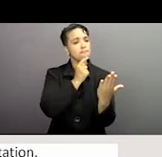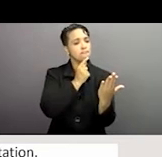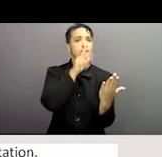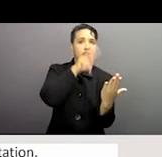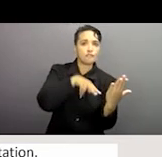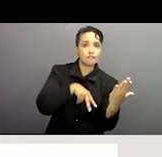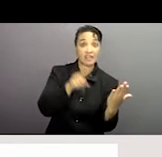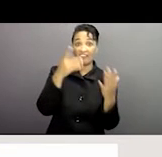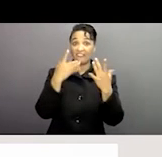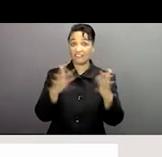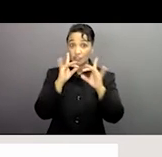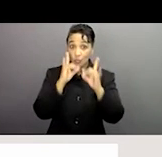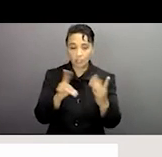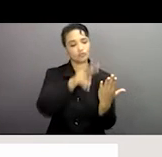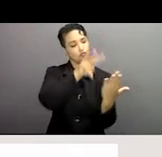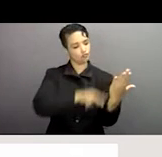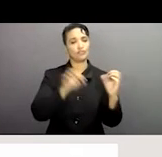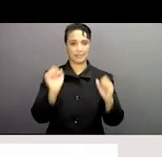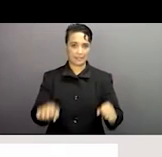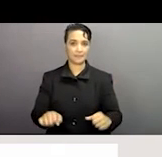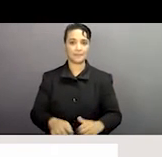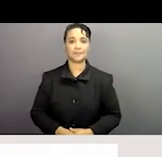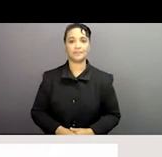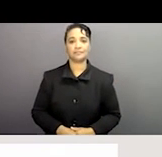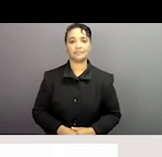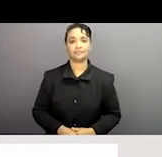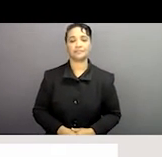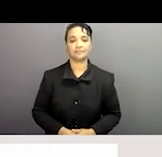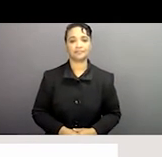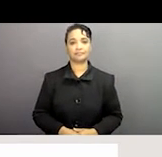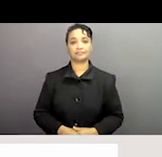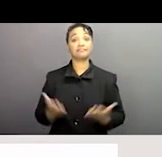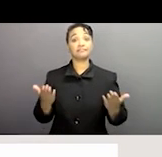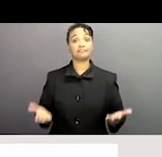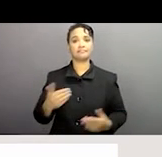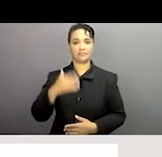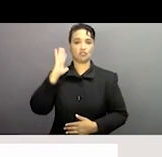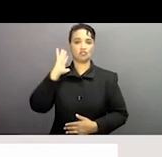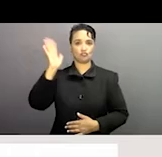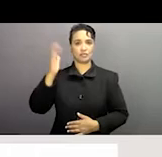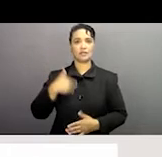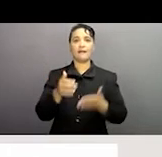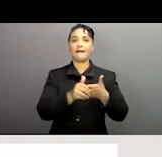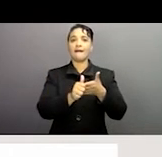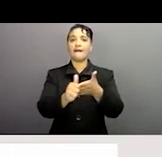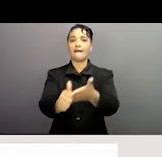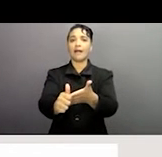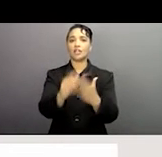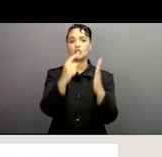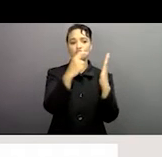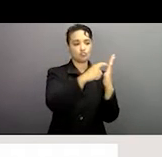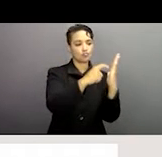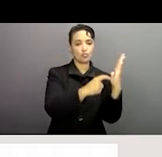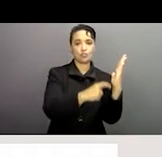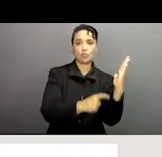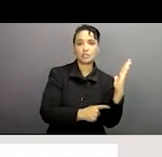chance de les parcourir ou de les lire après cet événement et je voudrais aussi vous présenter aussi les directives